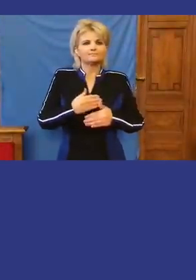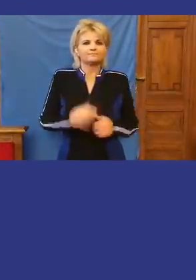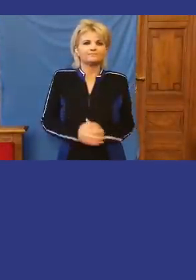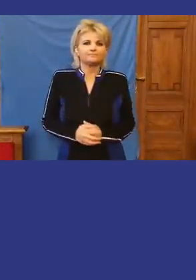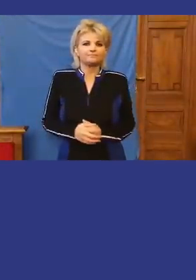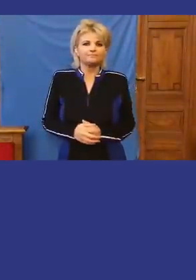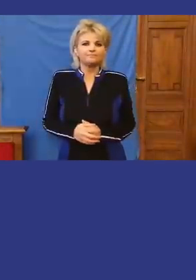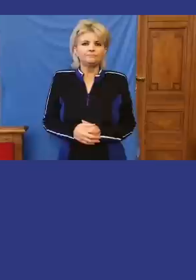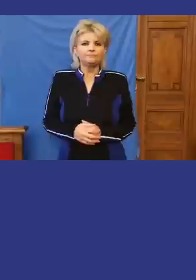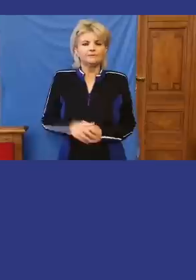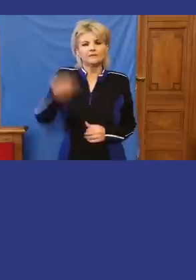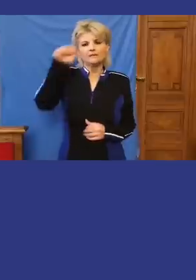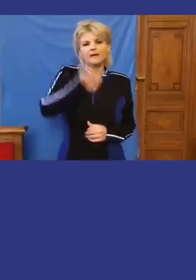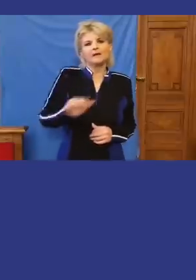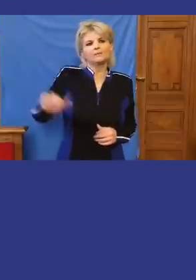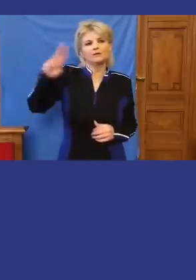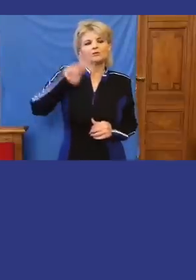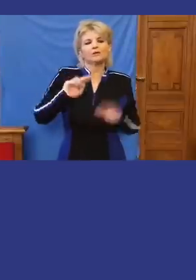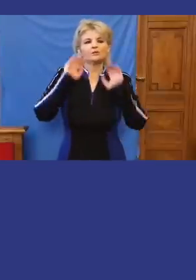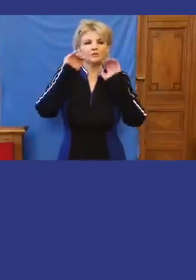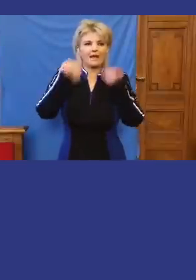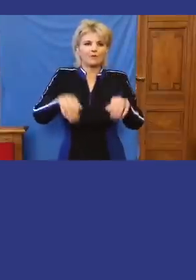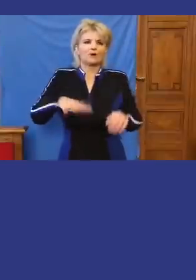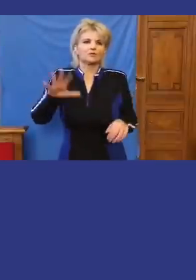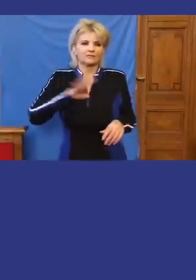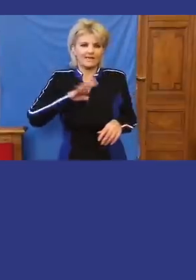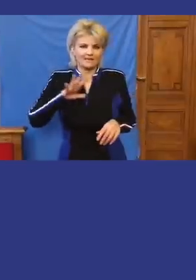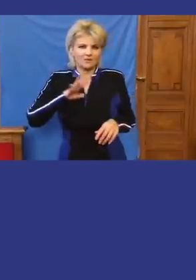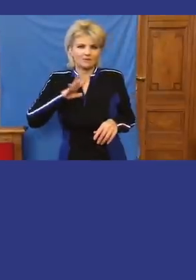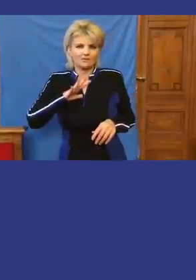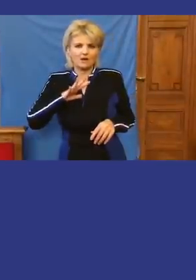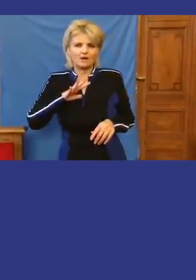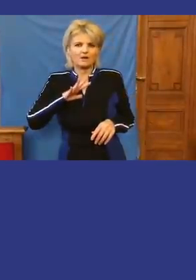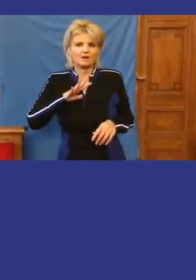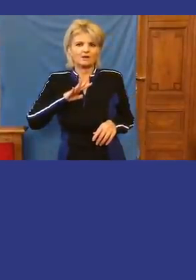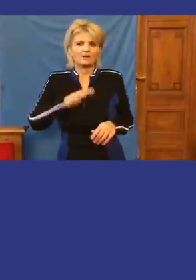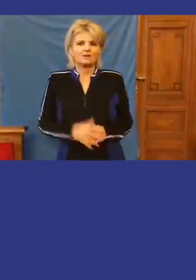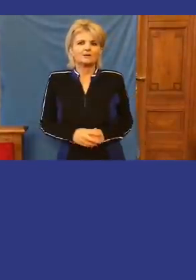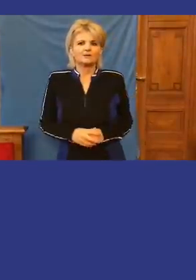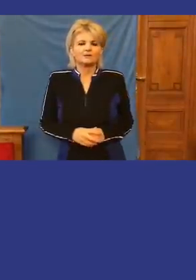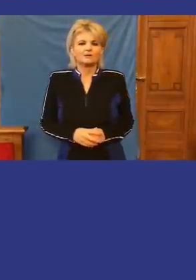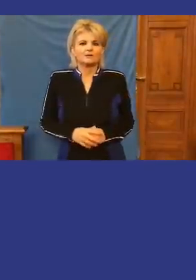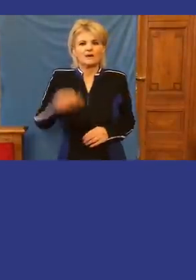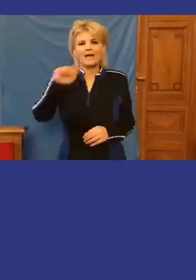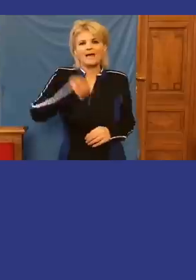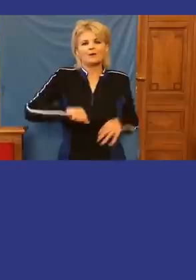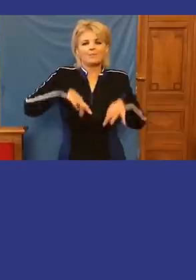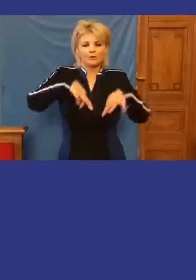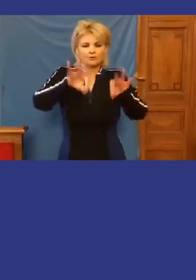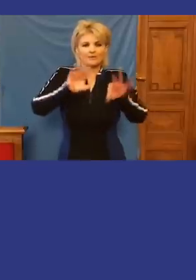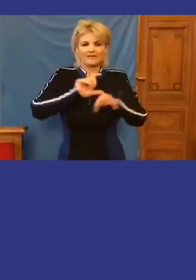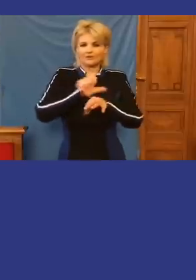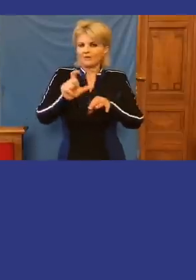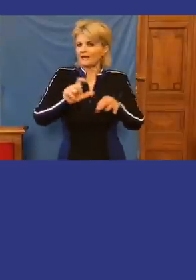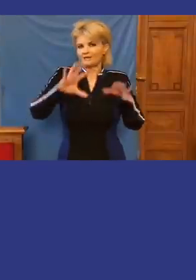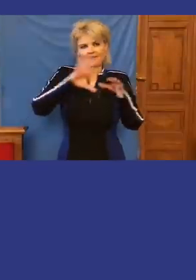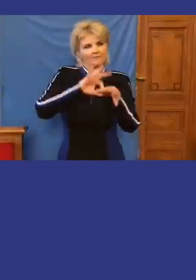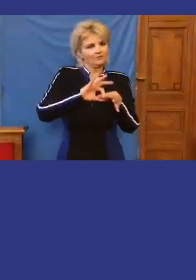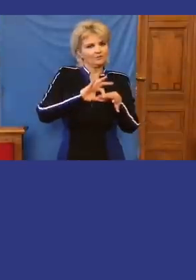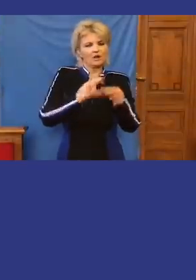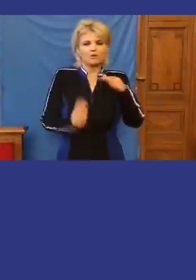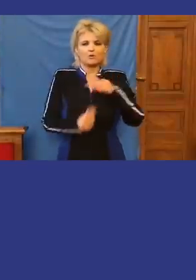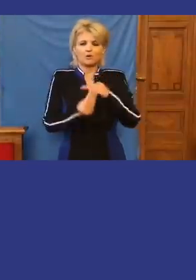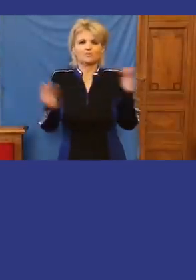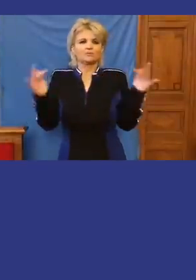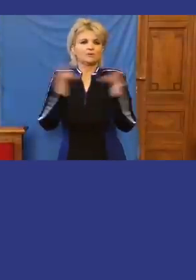hogy az Európai Uniós támogatásokat kockáztatva nem hajlandóak az európai ügyészséghez csatlakozni, nem hajlandóak fölépni a korrupció